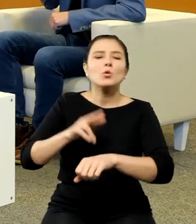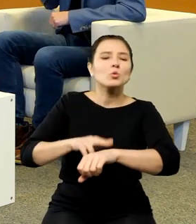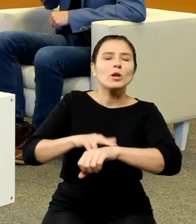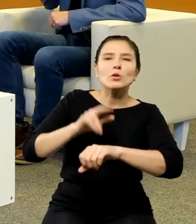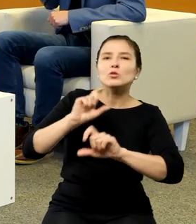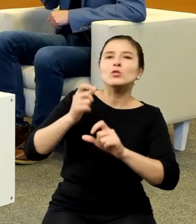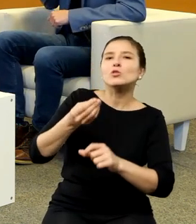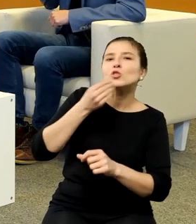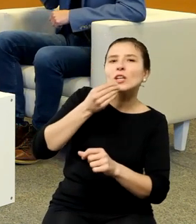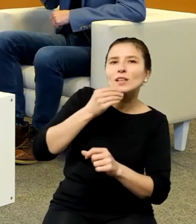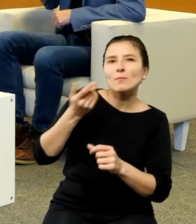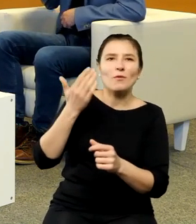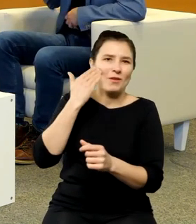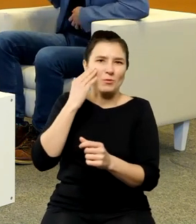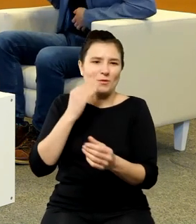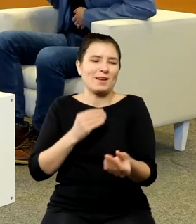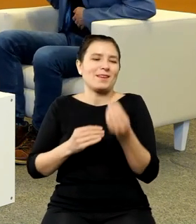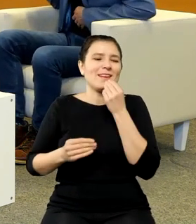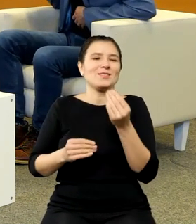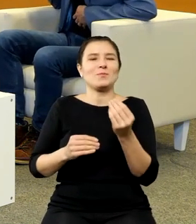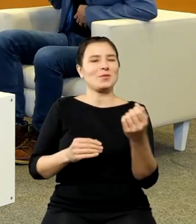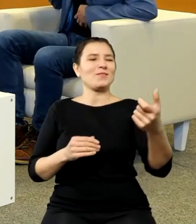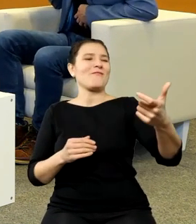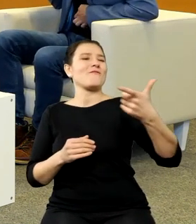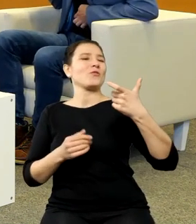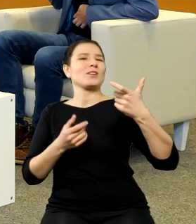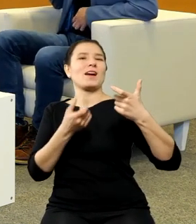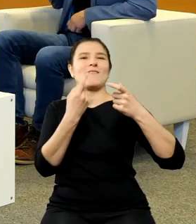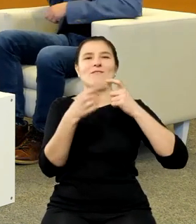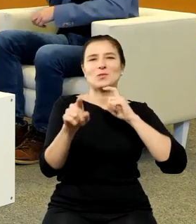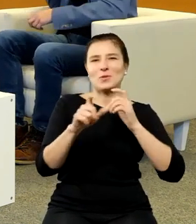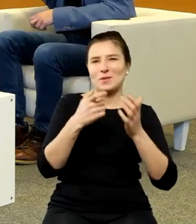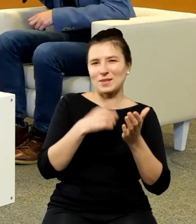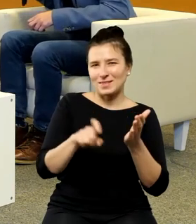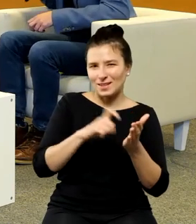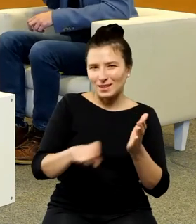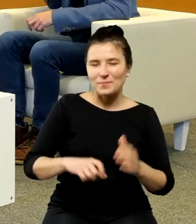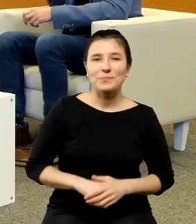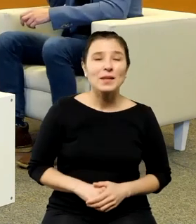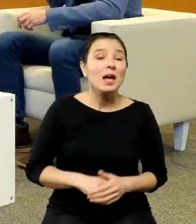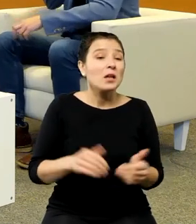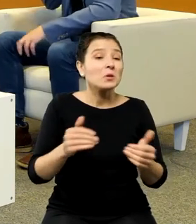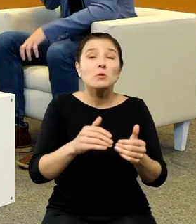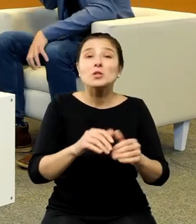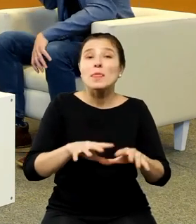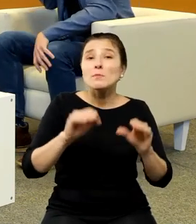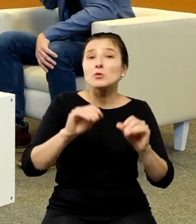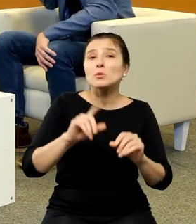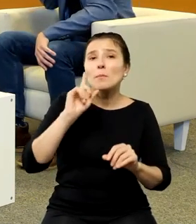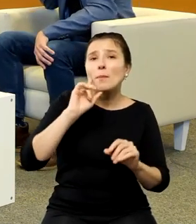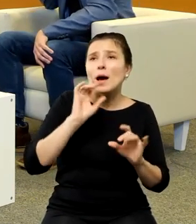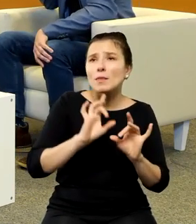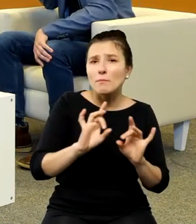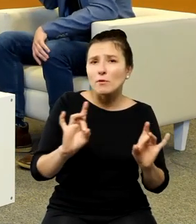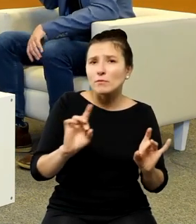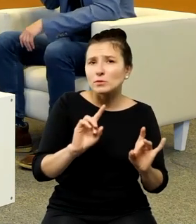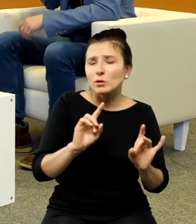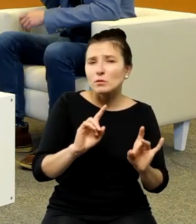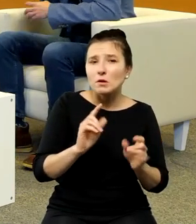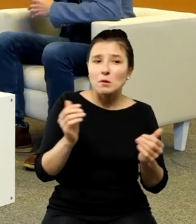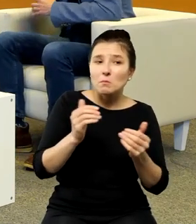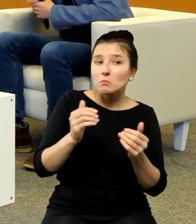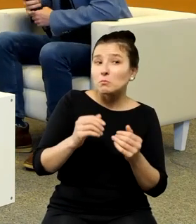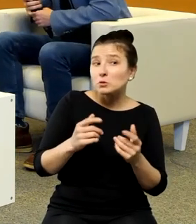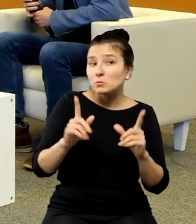Instagramie tymi informacjami. To gdybym teraz od Pana Profesora mógł zacząć i kwestii źródeł dotyczących życia